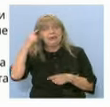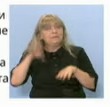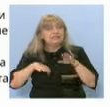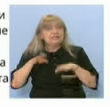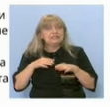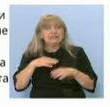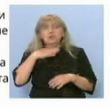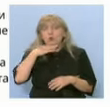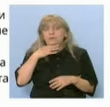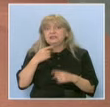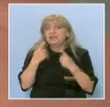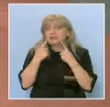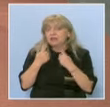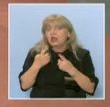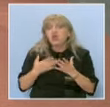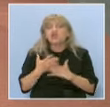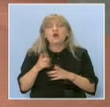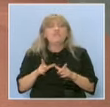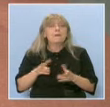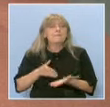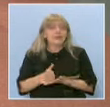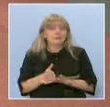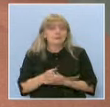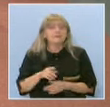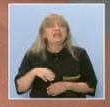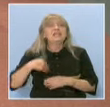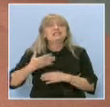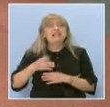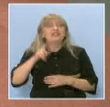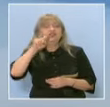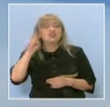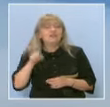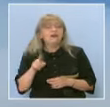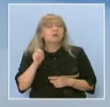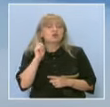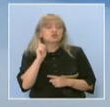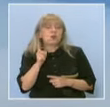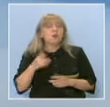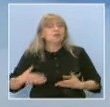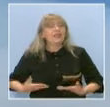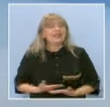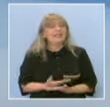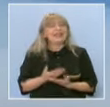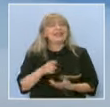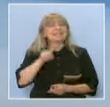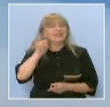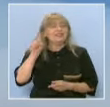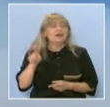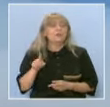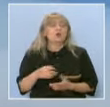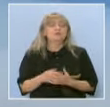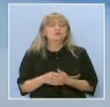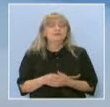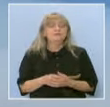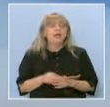нови методи. Преминаваме към следващия въпрос, който е интересен въпрос отново.